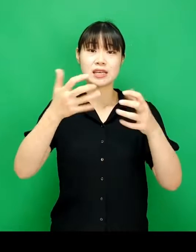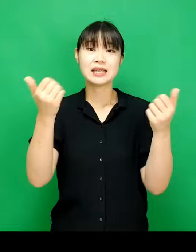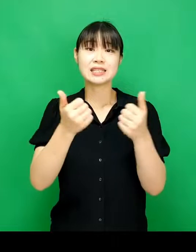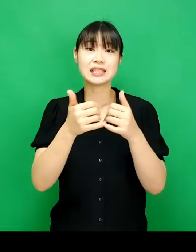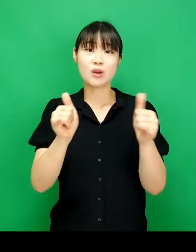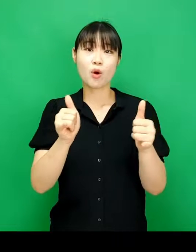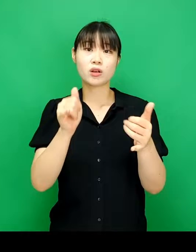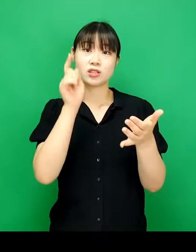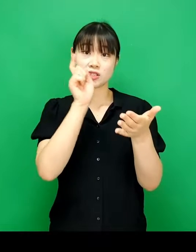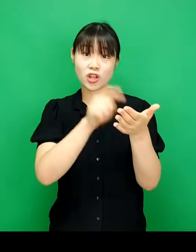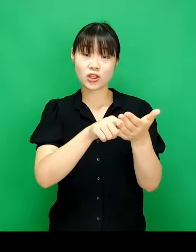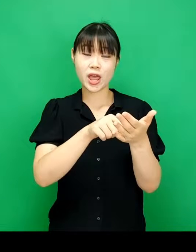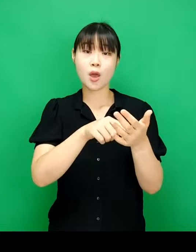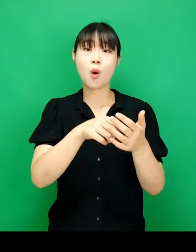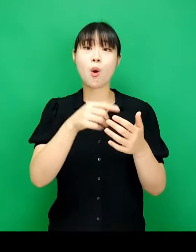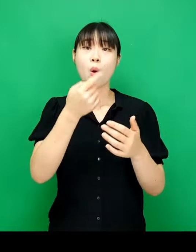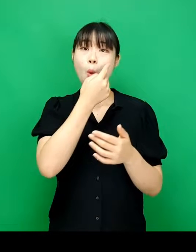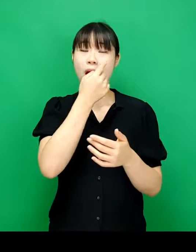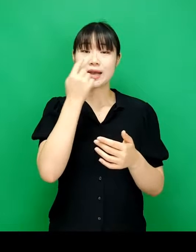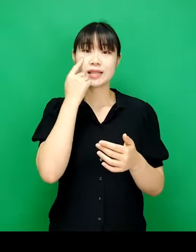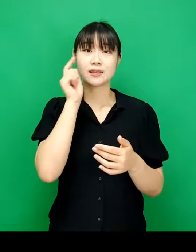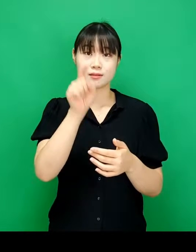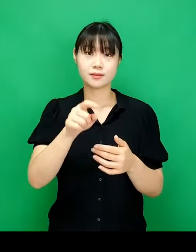선택한 후 확인 버튼을 클릭합니다